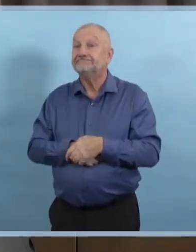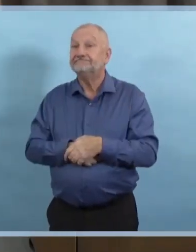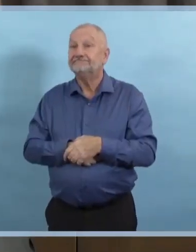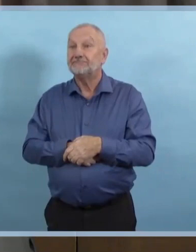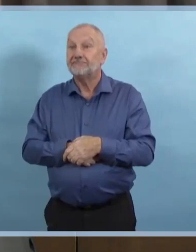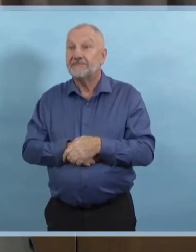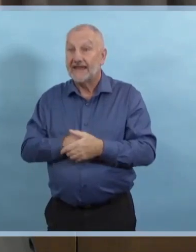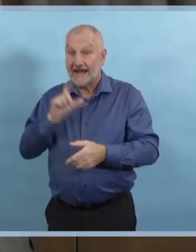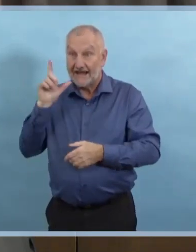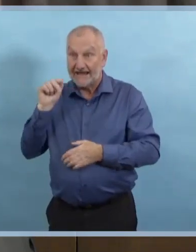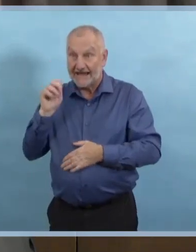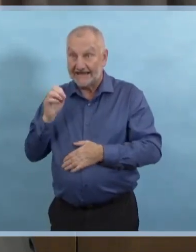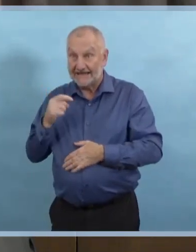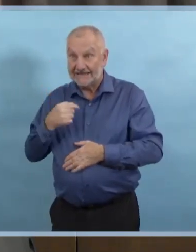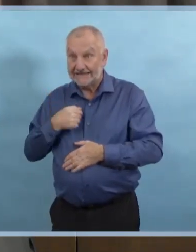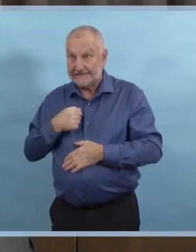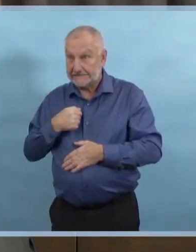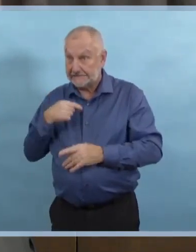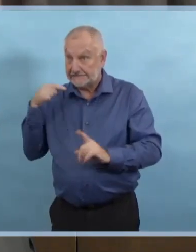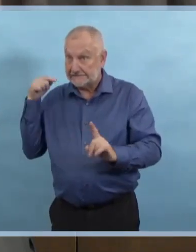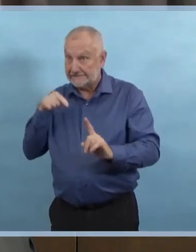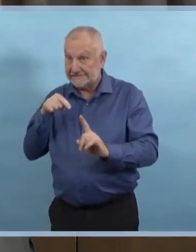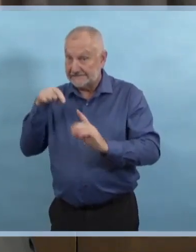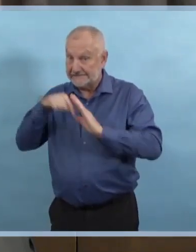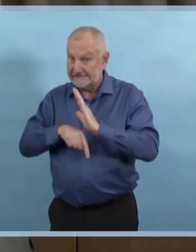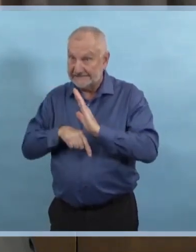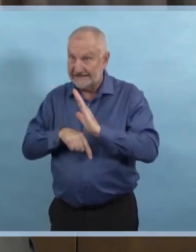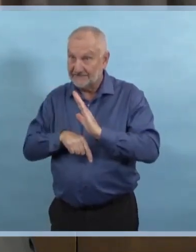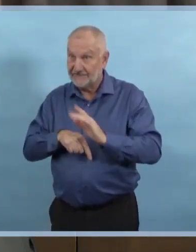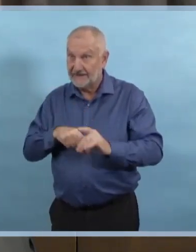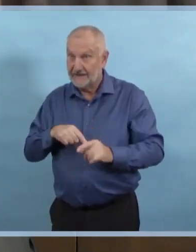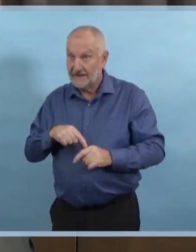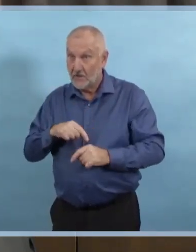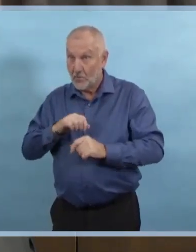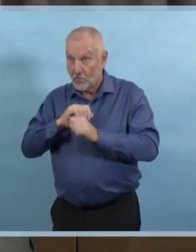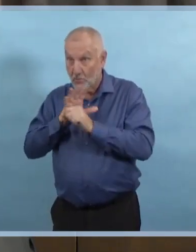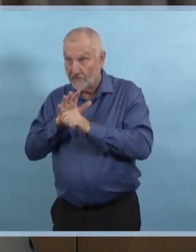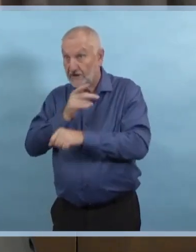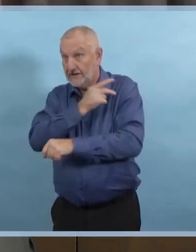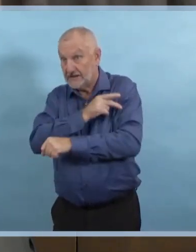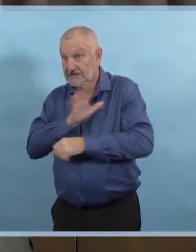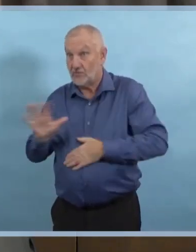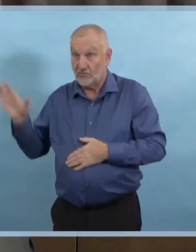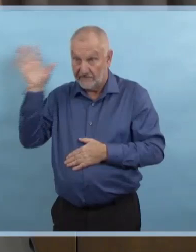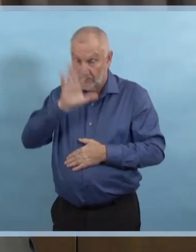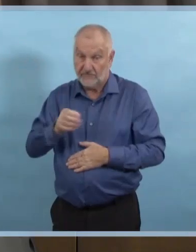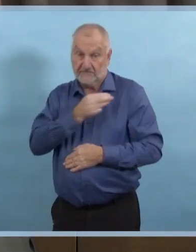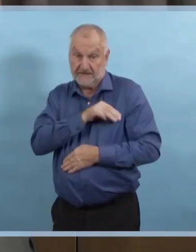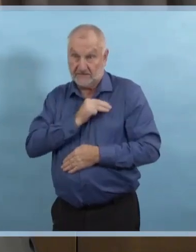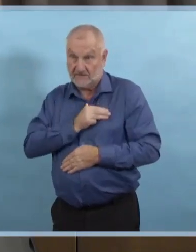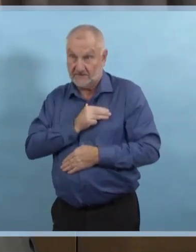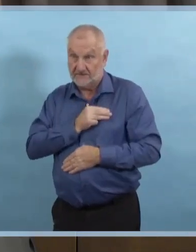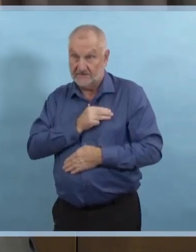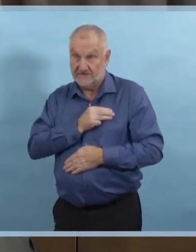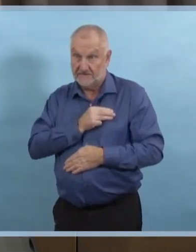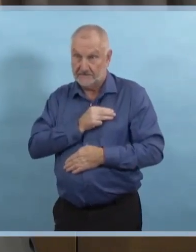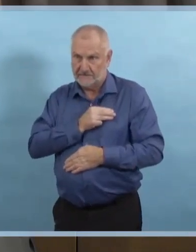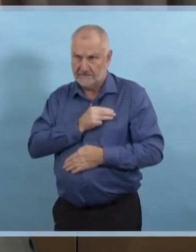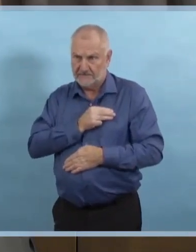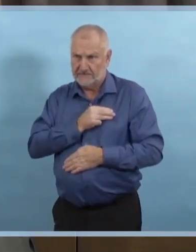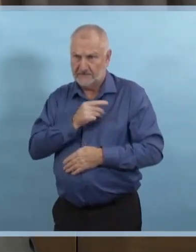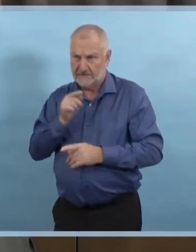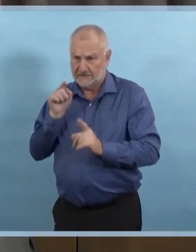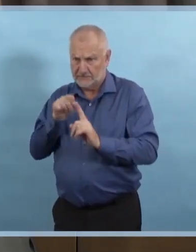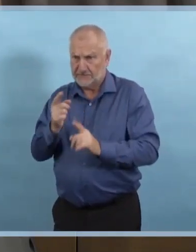Est-ce que vous demandez une question sur le nombre de patients à la COVID ou est-ce que vous parlez des